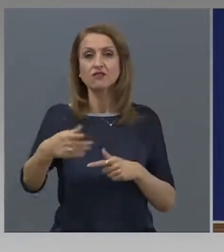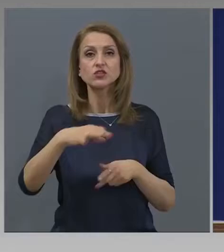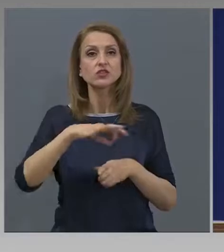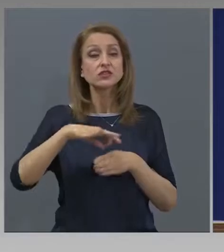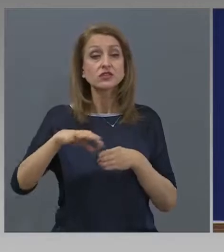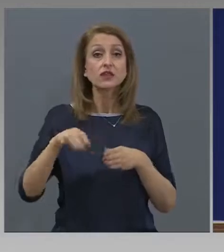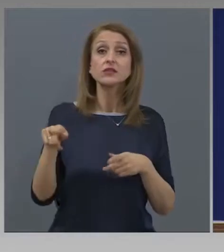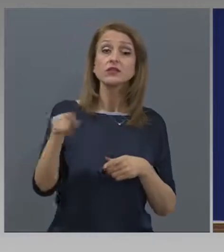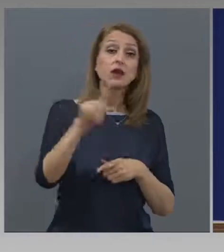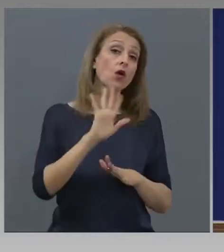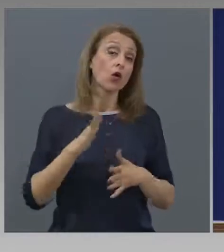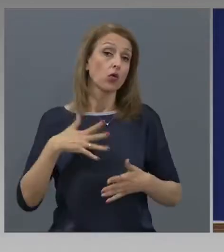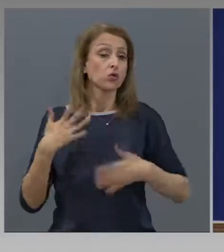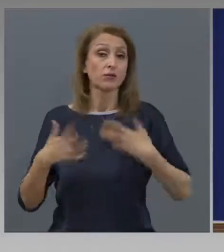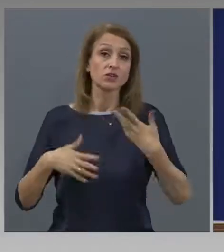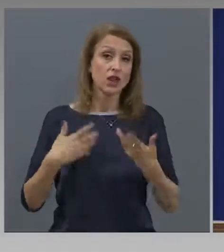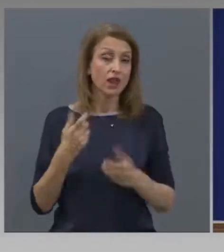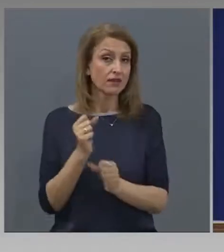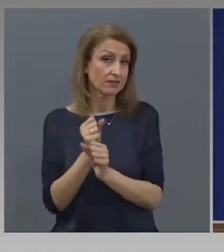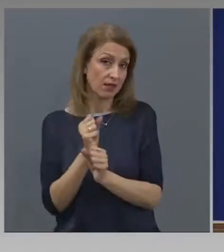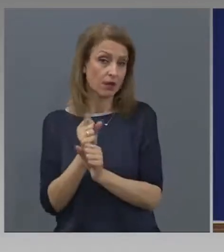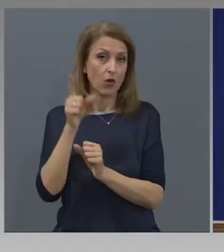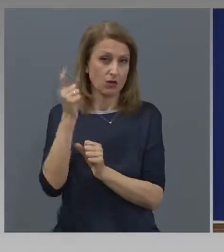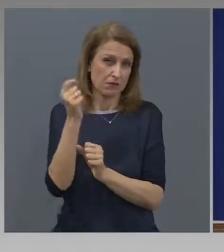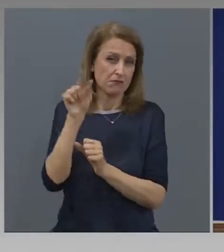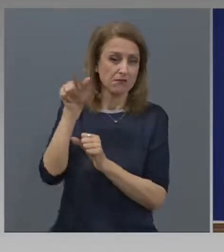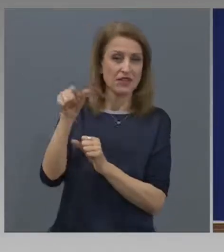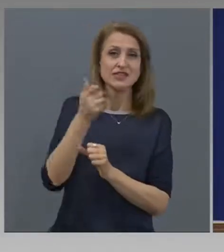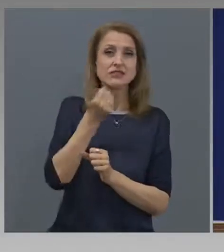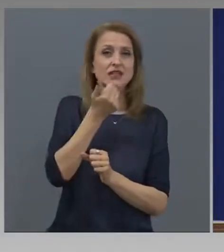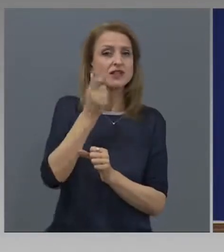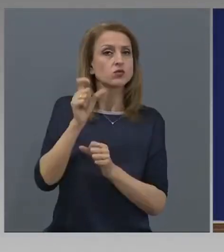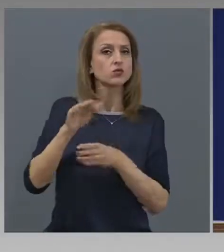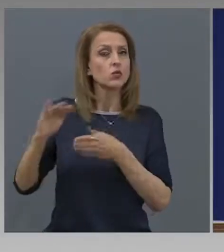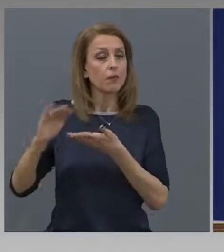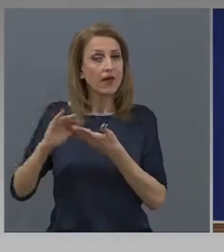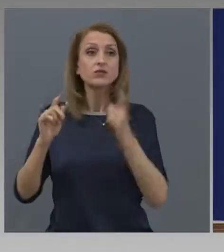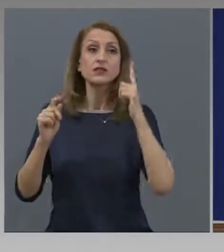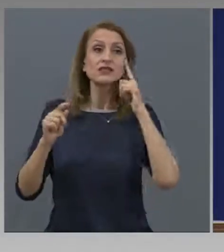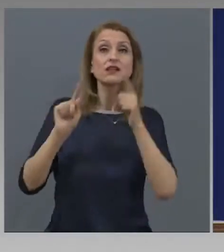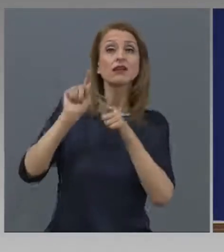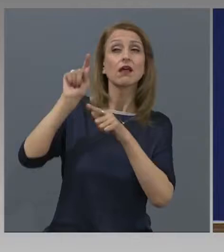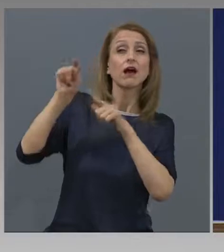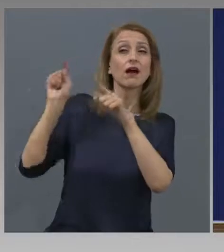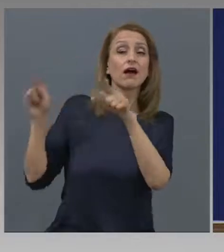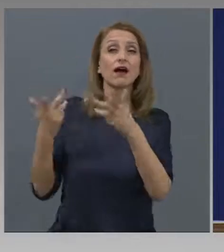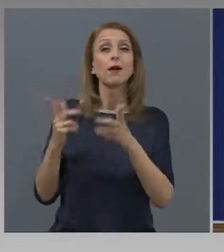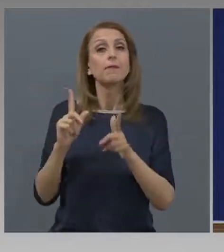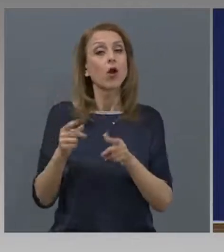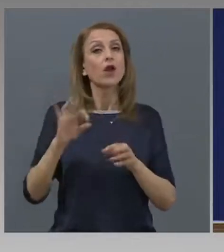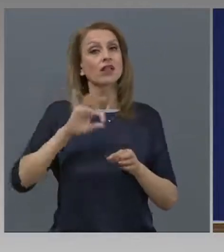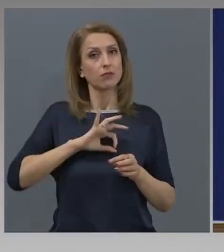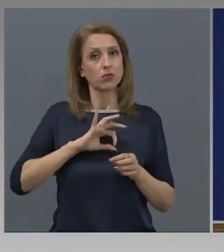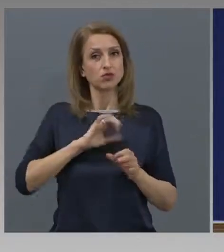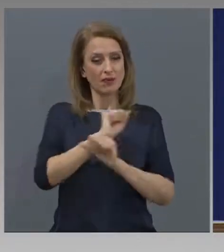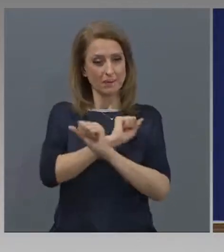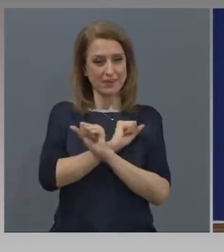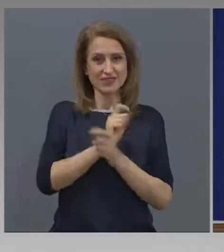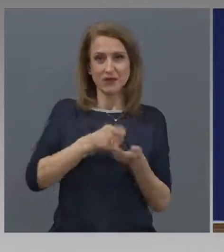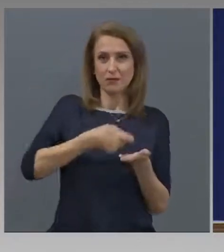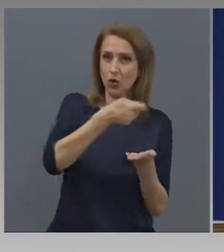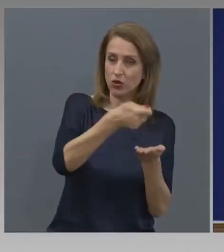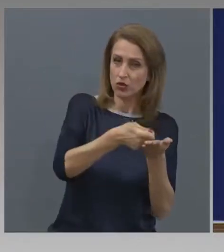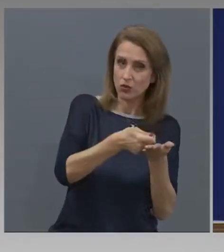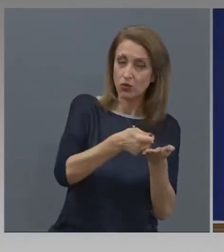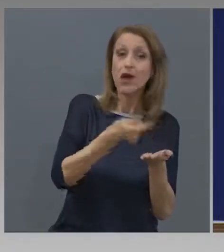които имат желание да работят в сълското стопанство, ще ги информират за тази възможност, че те биха могли да получават обещатенията си и същевременно